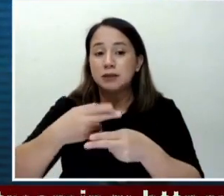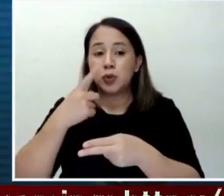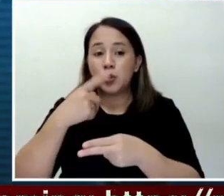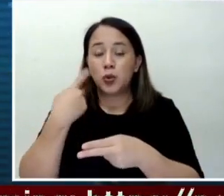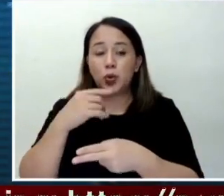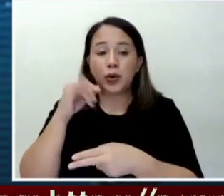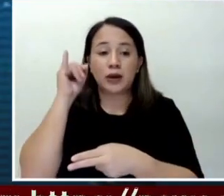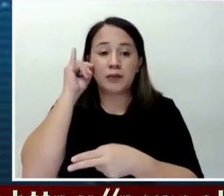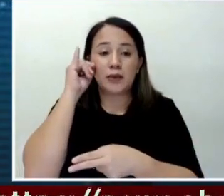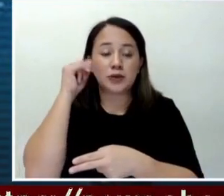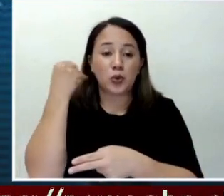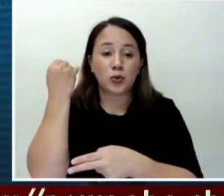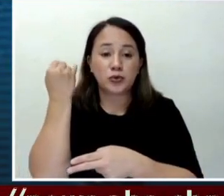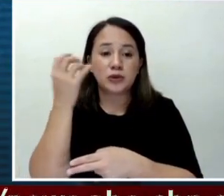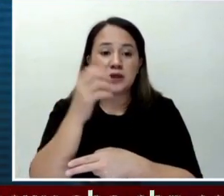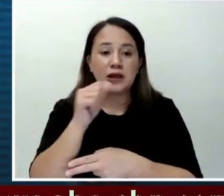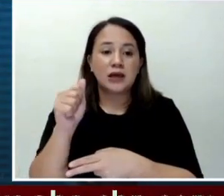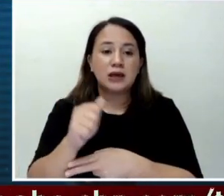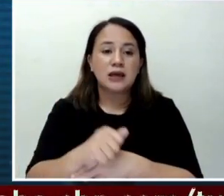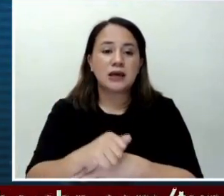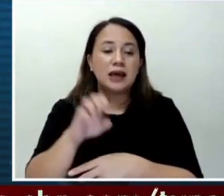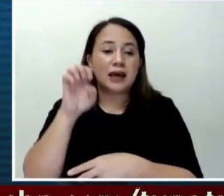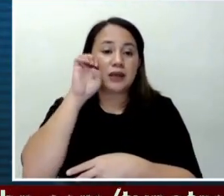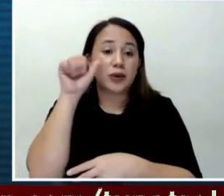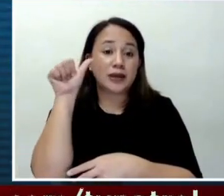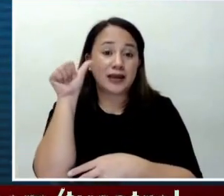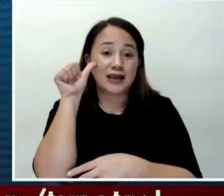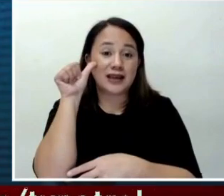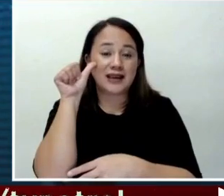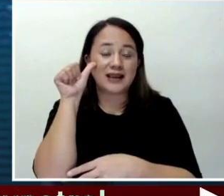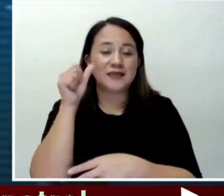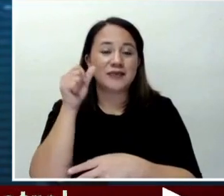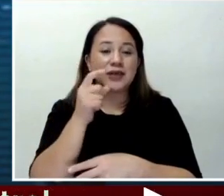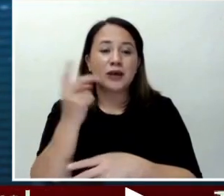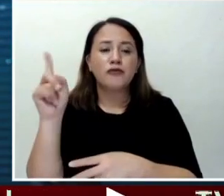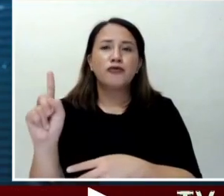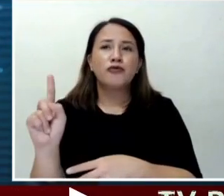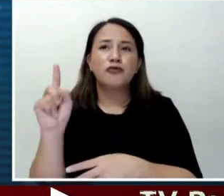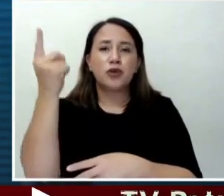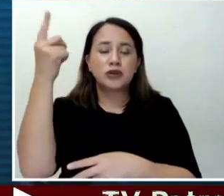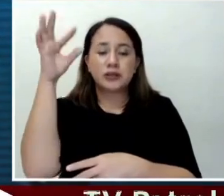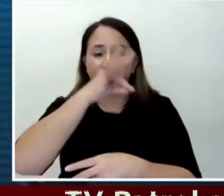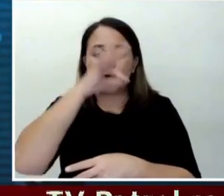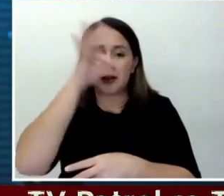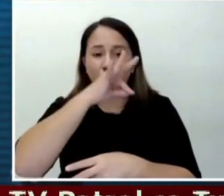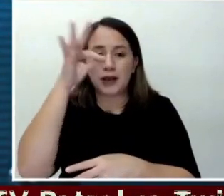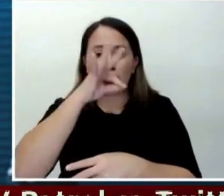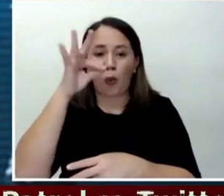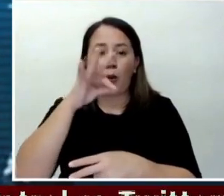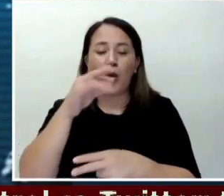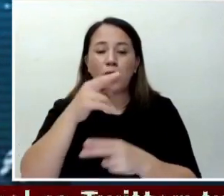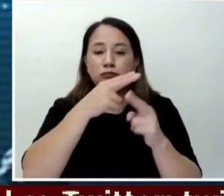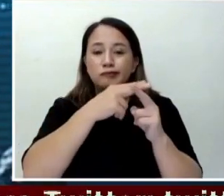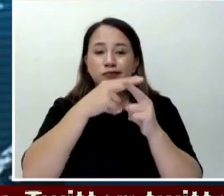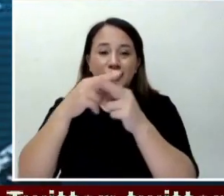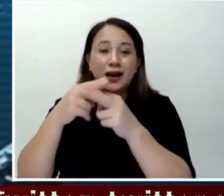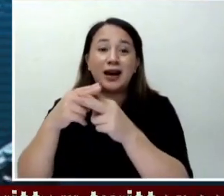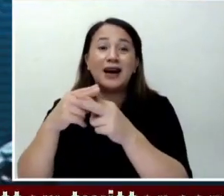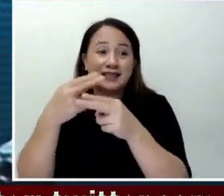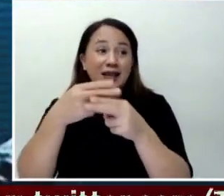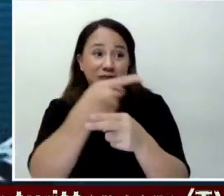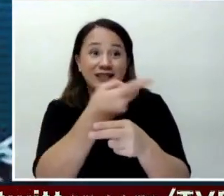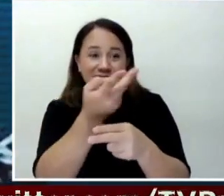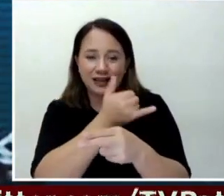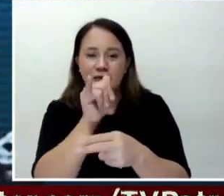Hoson at saka Mr. Edwin Aguirre, na unang Pilipino na pinangalanan ang isang asteroid sa kanila. Ito po yung